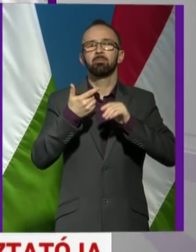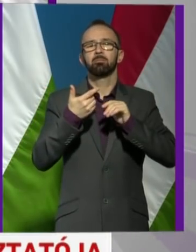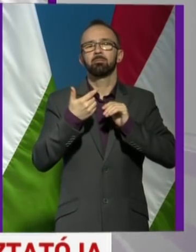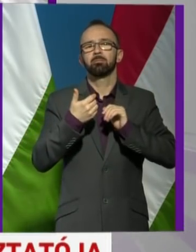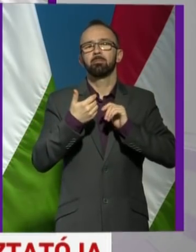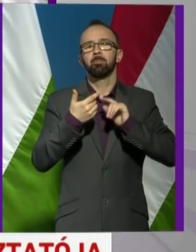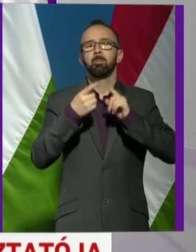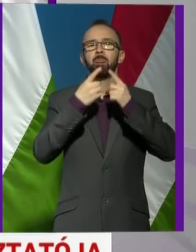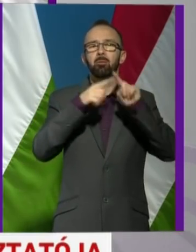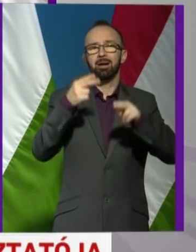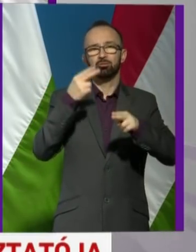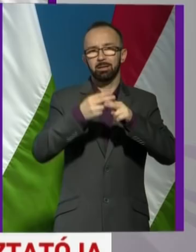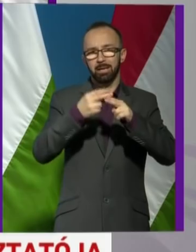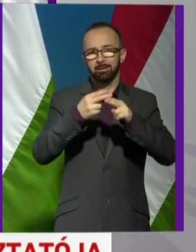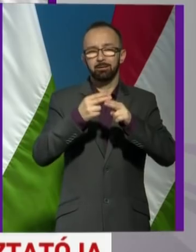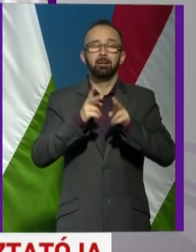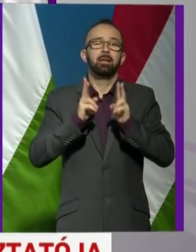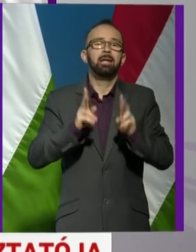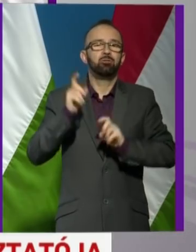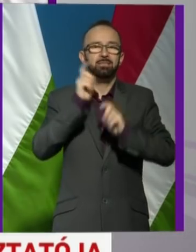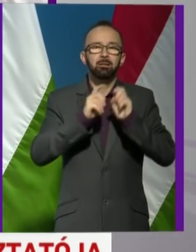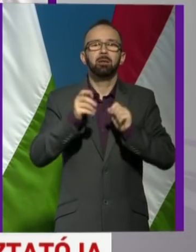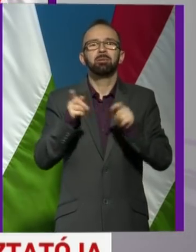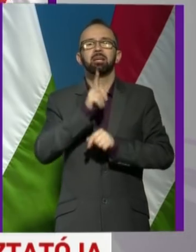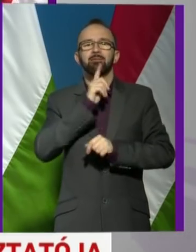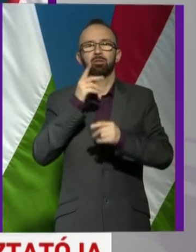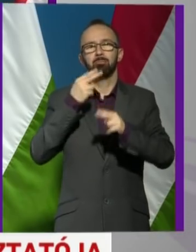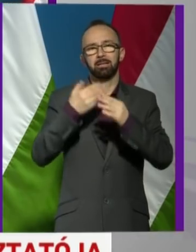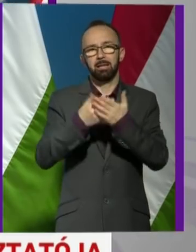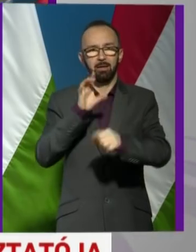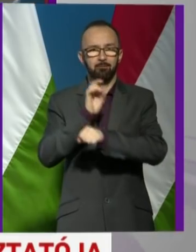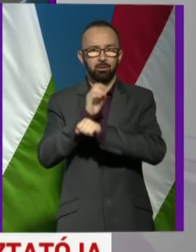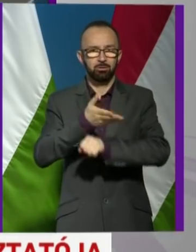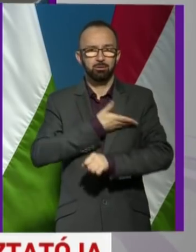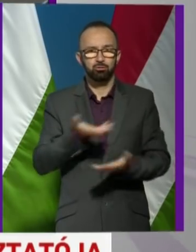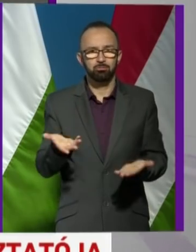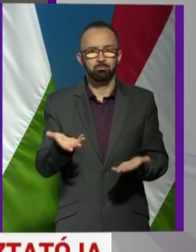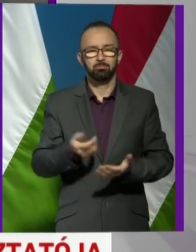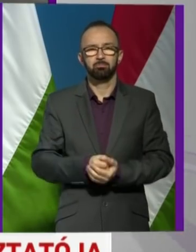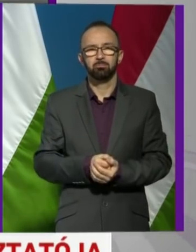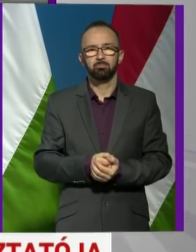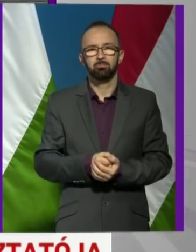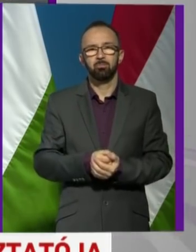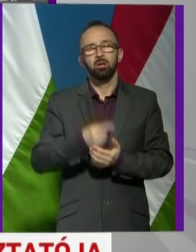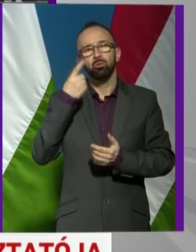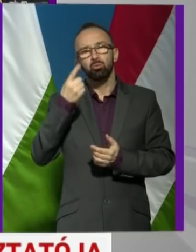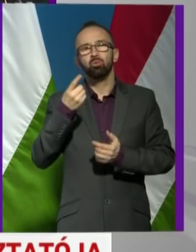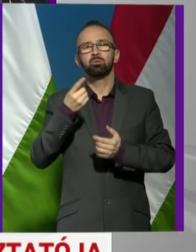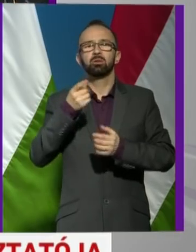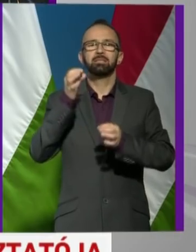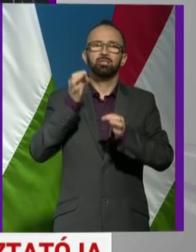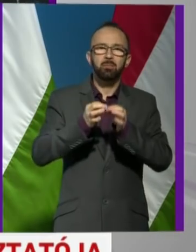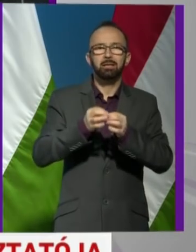Más beteg ne legyen, vagy lehetőség szerint néha kevesebb beteg legyen. Nyilván kordában tudjuk tartani az